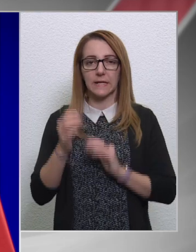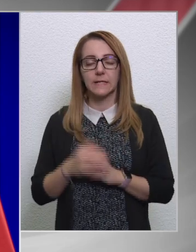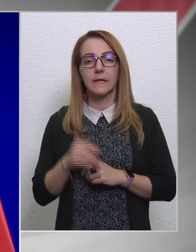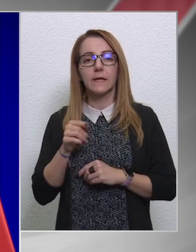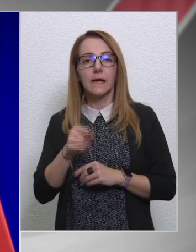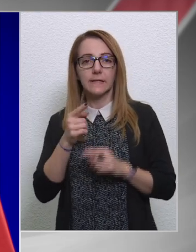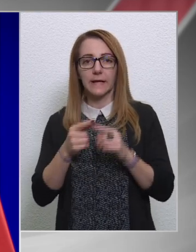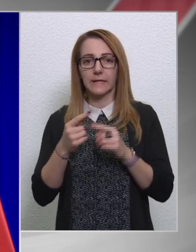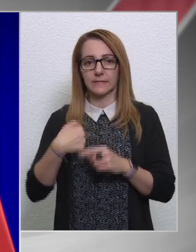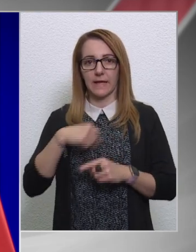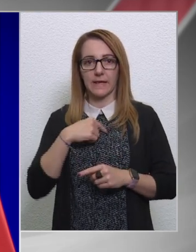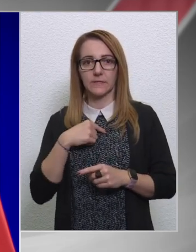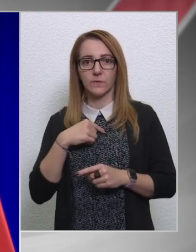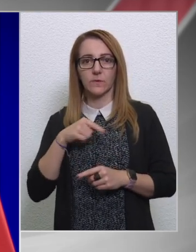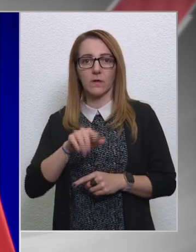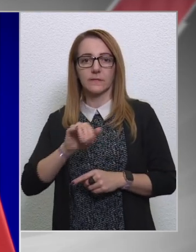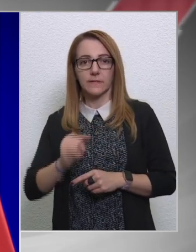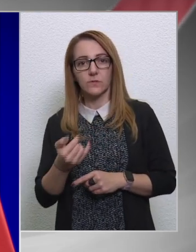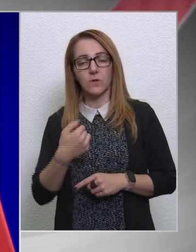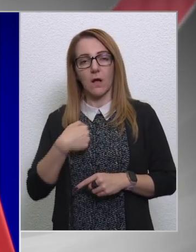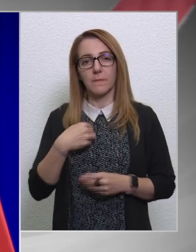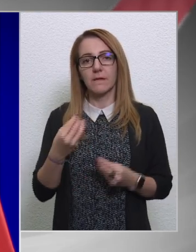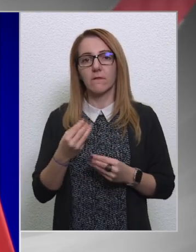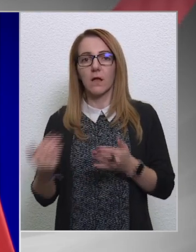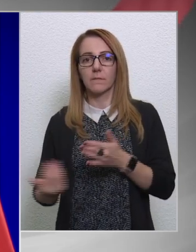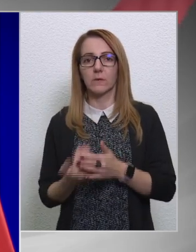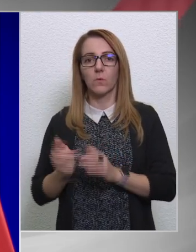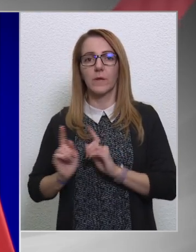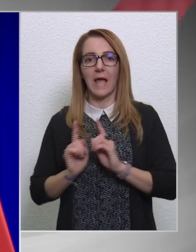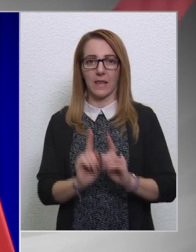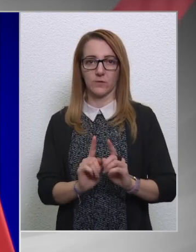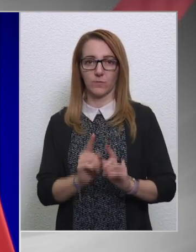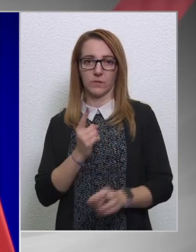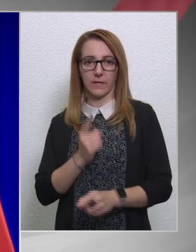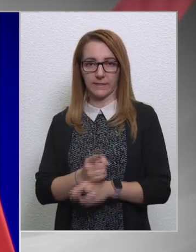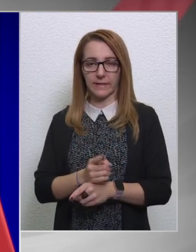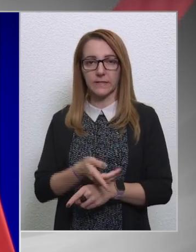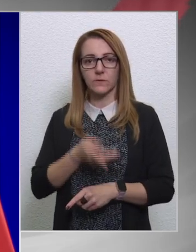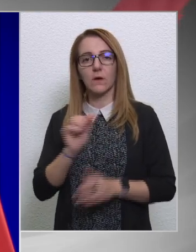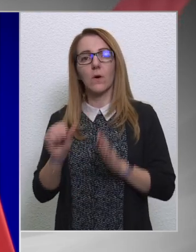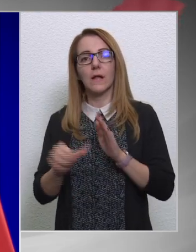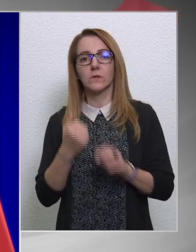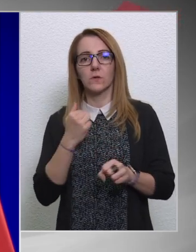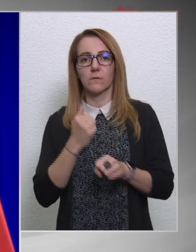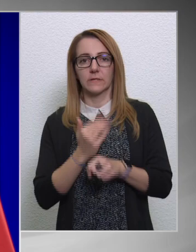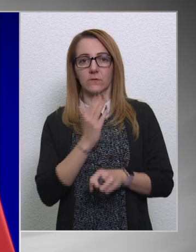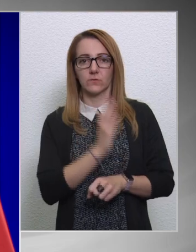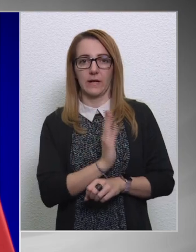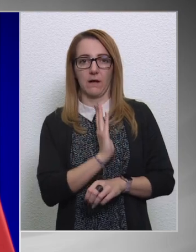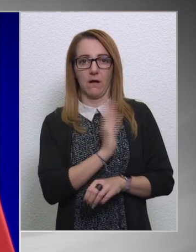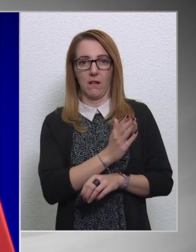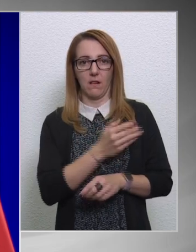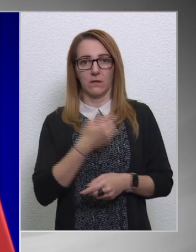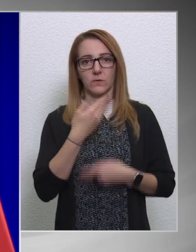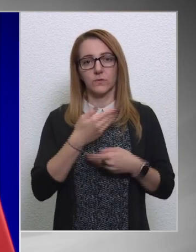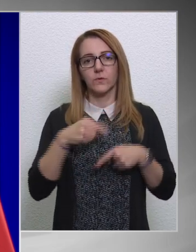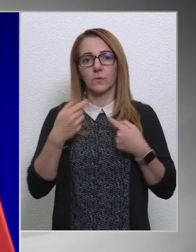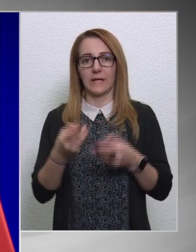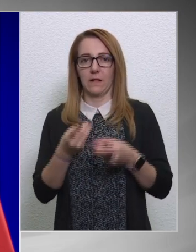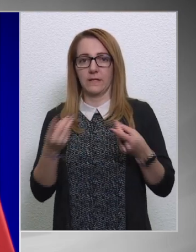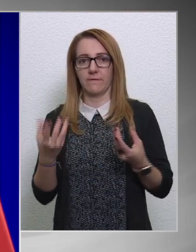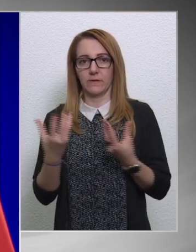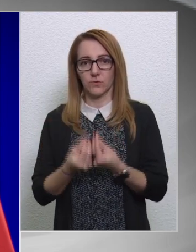része a részünkről az is, hogyha mi valamilyen új álláskonttal rendelkezünk, akkor azt először a bizottsággal közöljük, és csak utána a